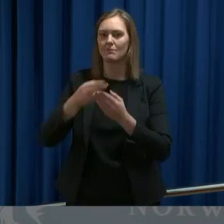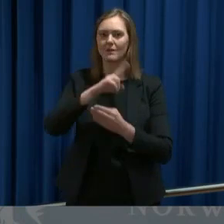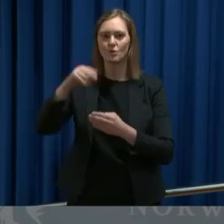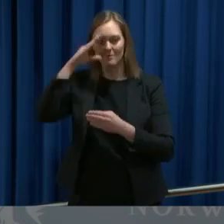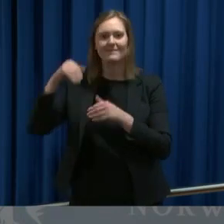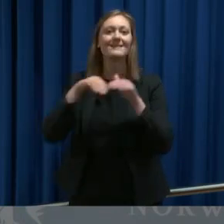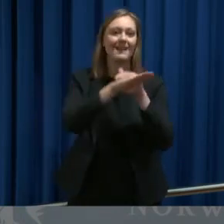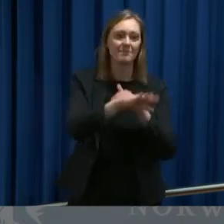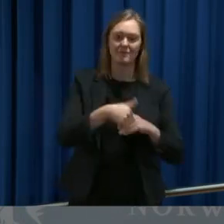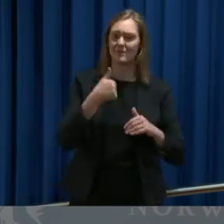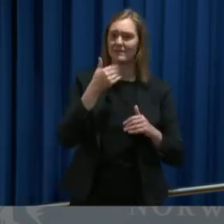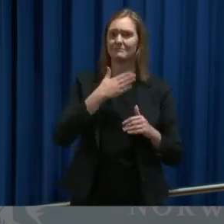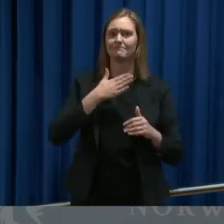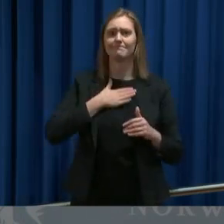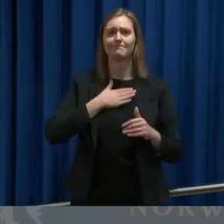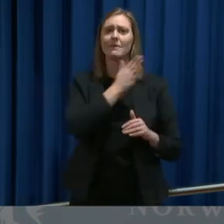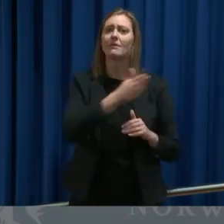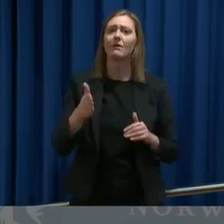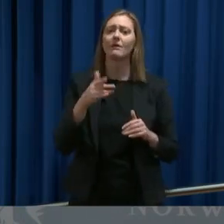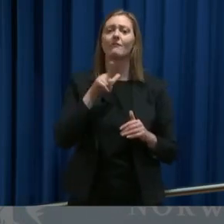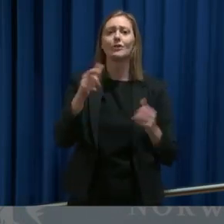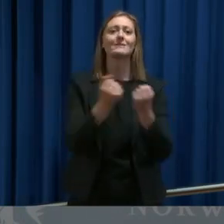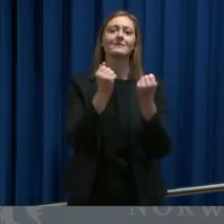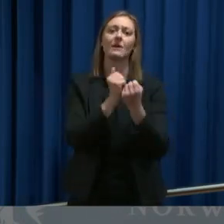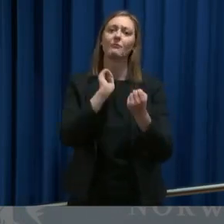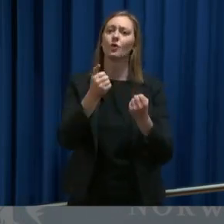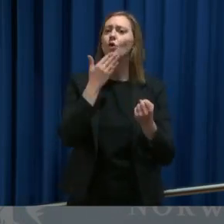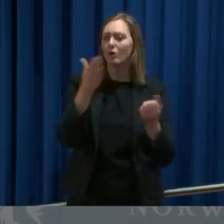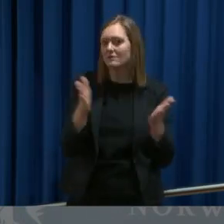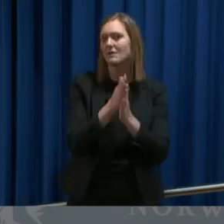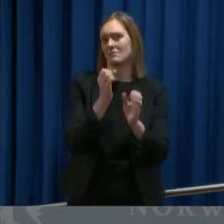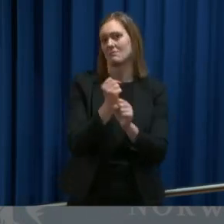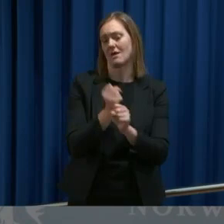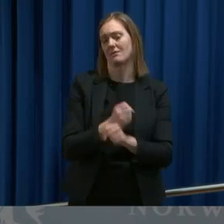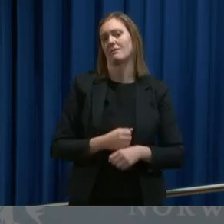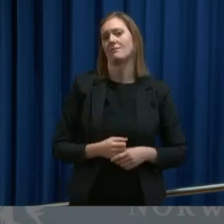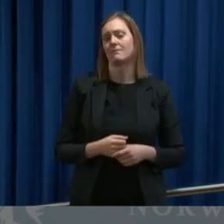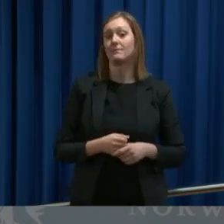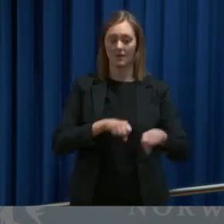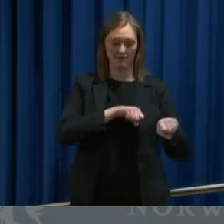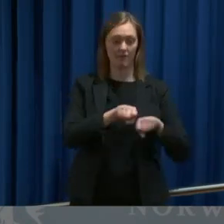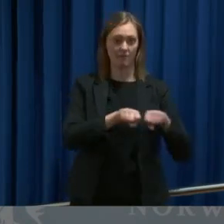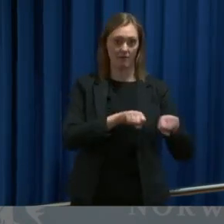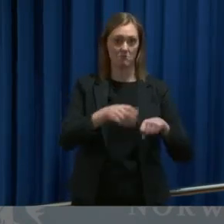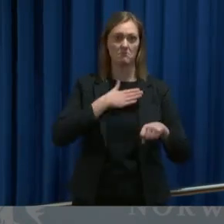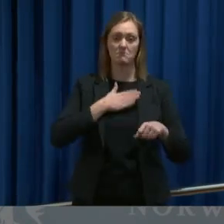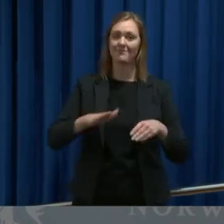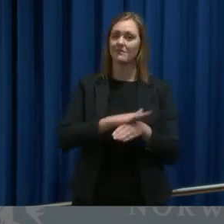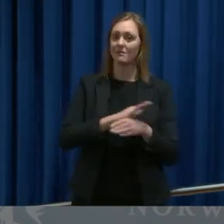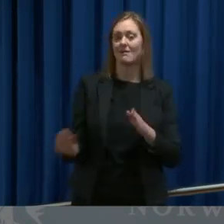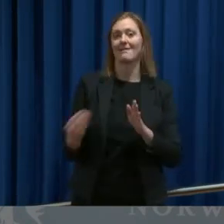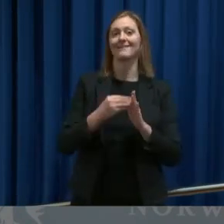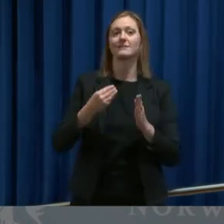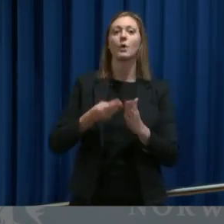flyselskapene for et veldig godt samarbeid. Det er slik at regjeringen vil dekke ekstrautgifter